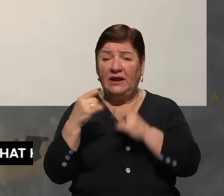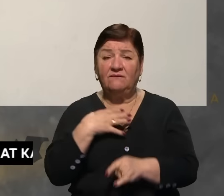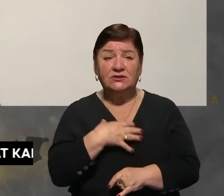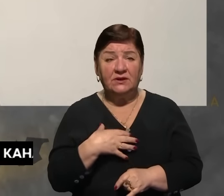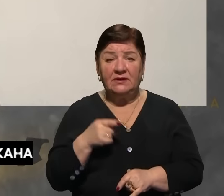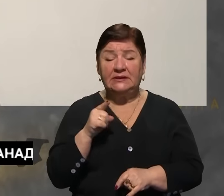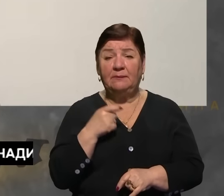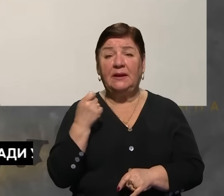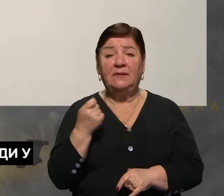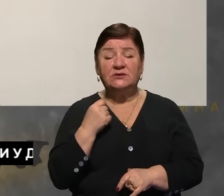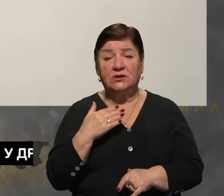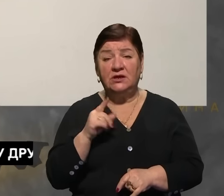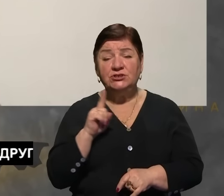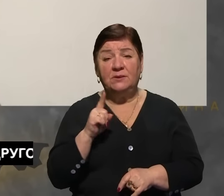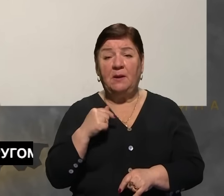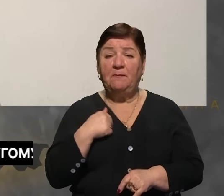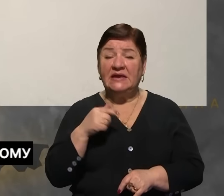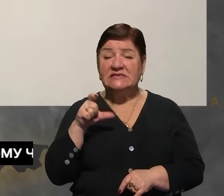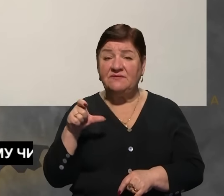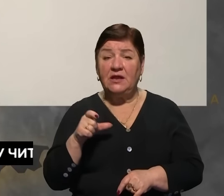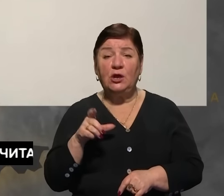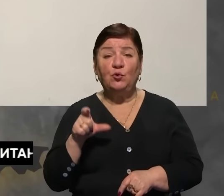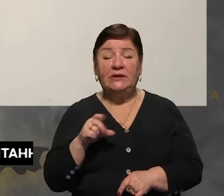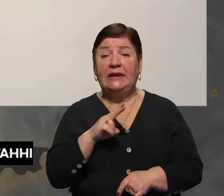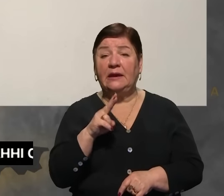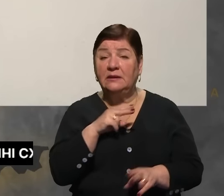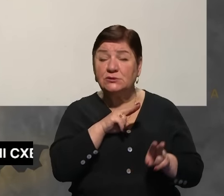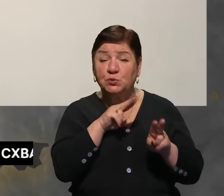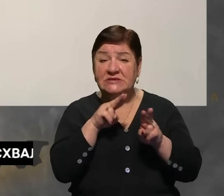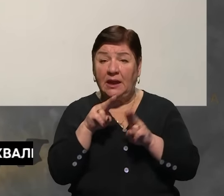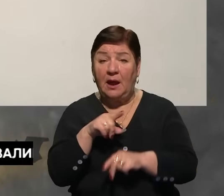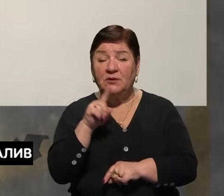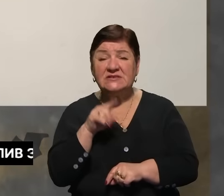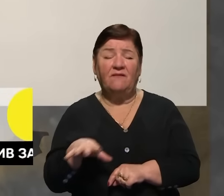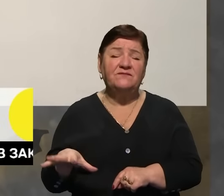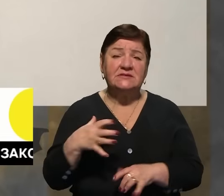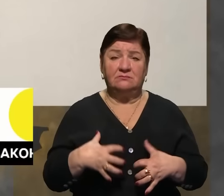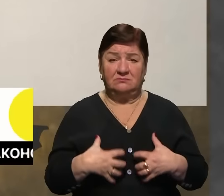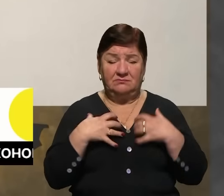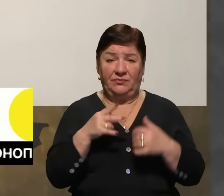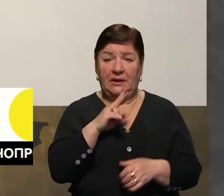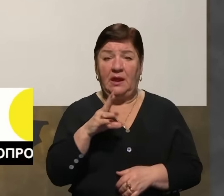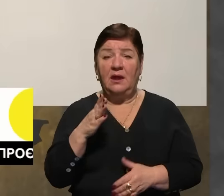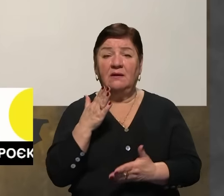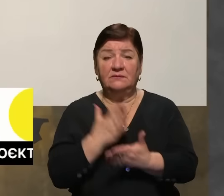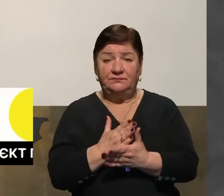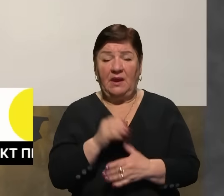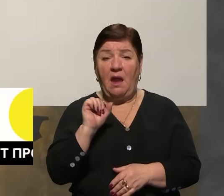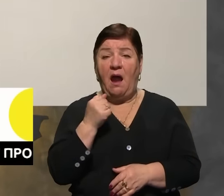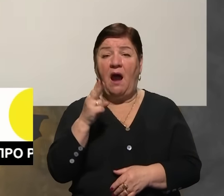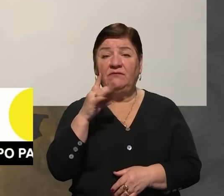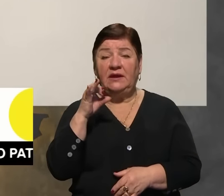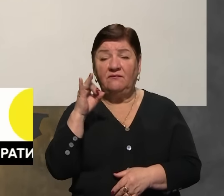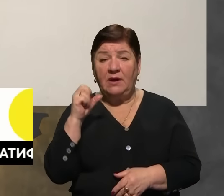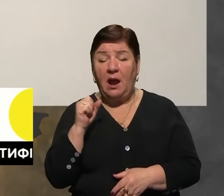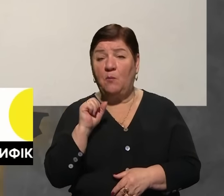але тим не менш, чим ми, цивільні люди, які зараз спостерігаємо за усім жахам, відбуваються в Авдіїці, можемо, зокрема, допомогти,